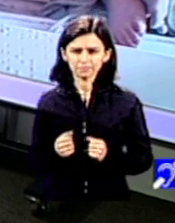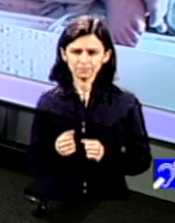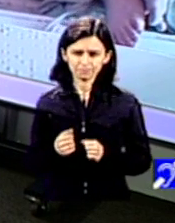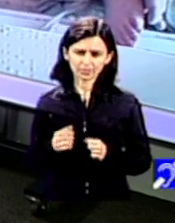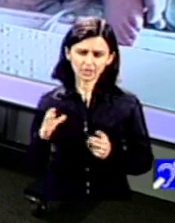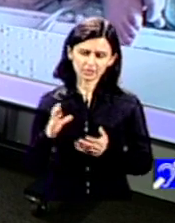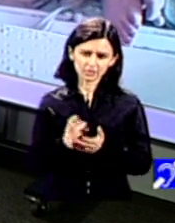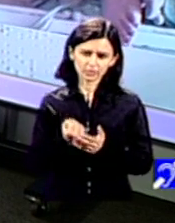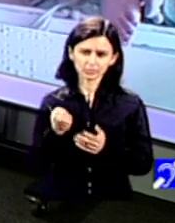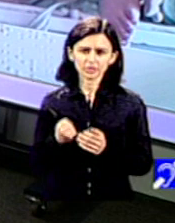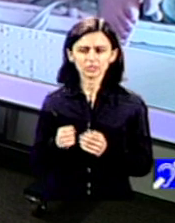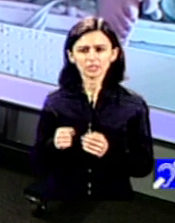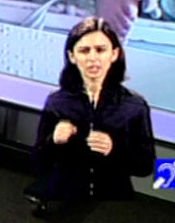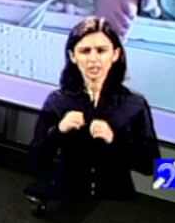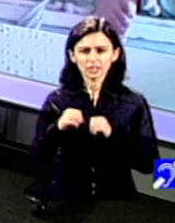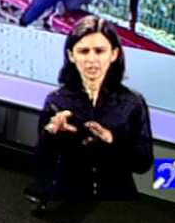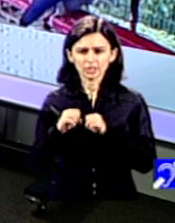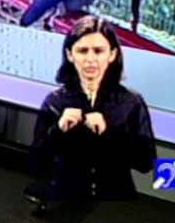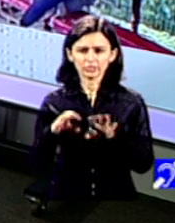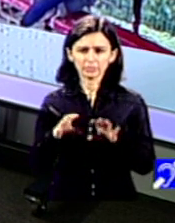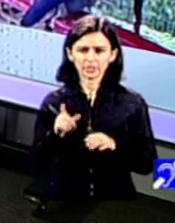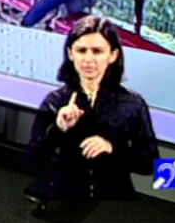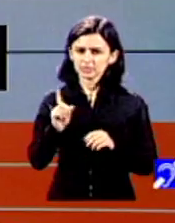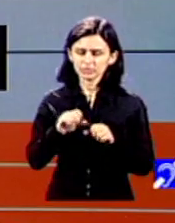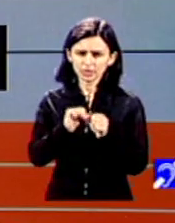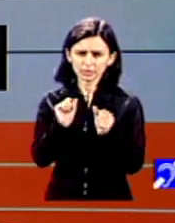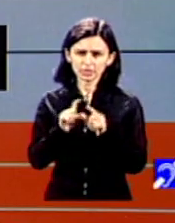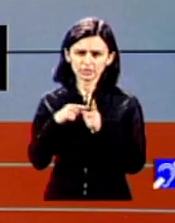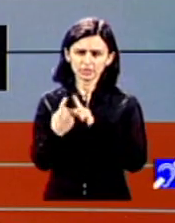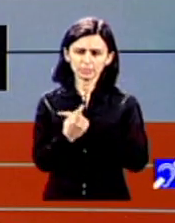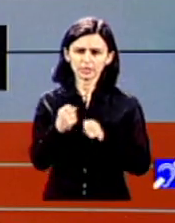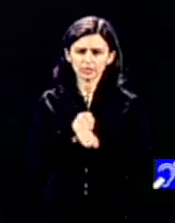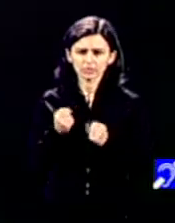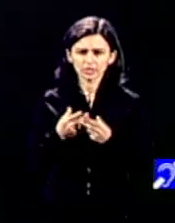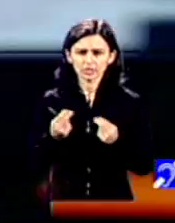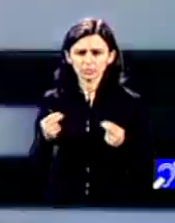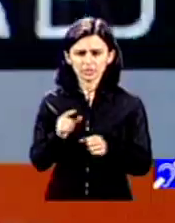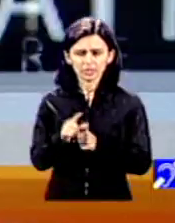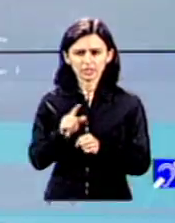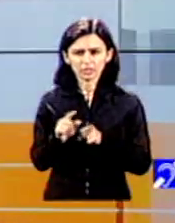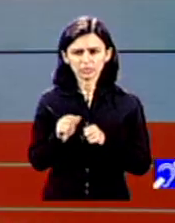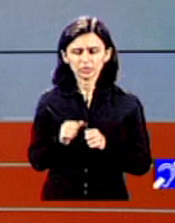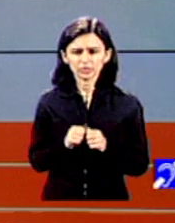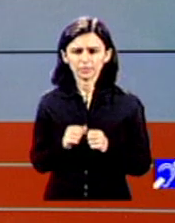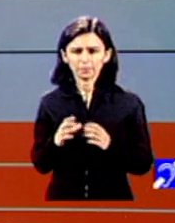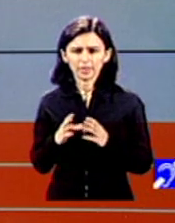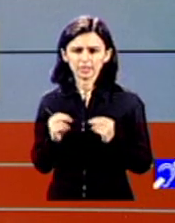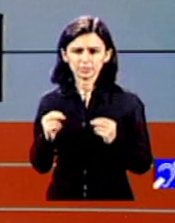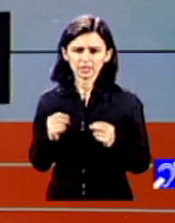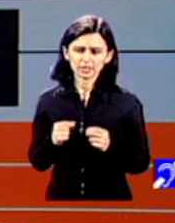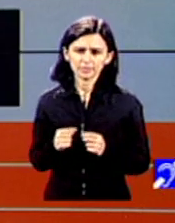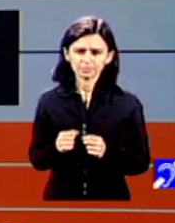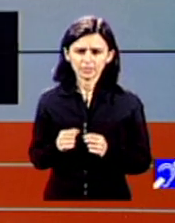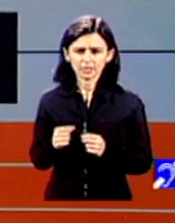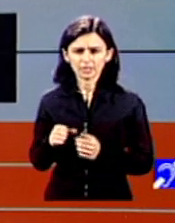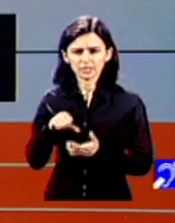ați obținut în acel moment informații, nu s-au schimbat foarte multe lucruri, iată, dezinstituționalizarea încă nu e realizată în România și e o comparație pe care o